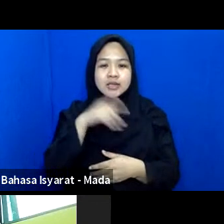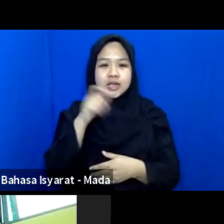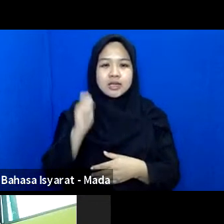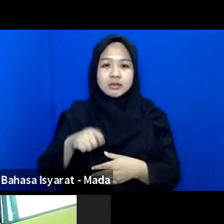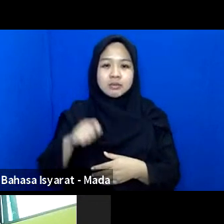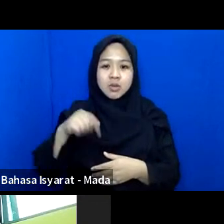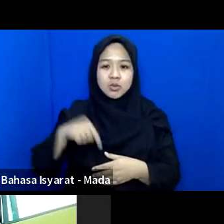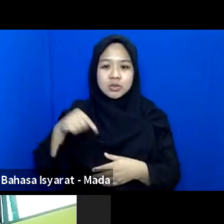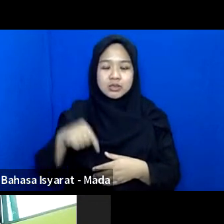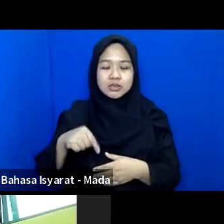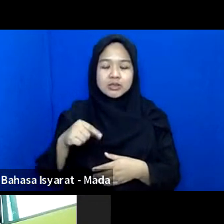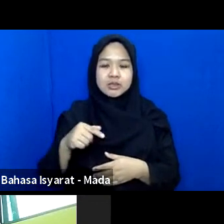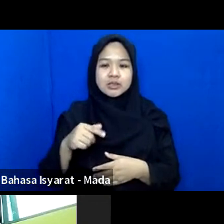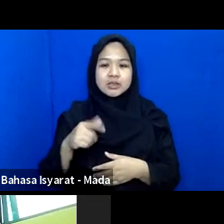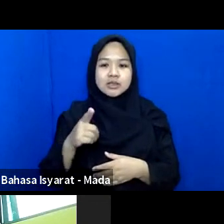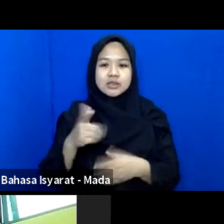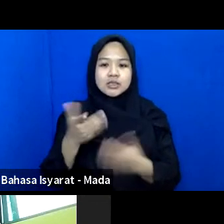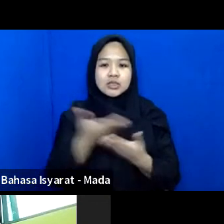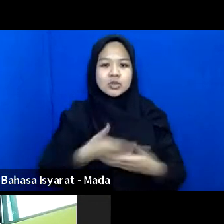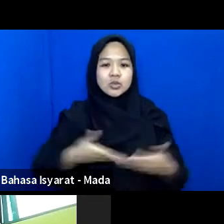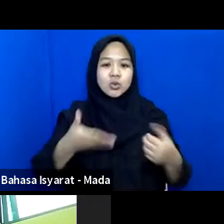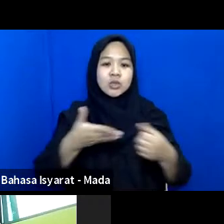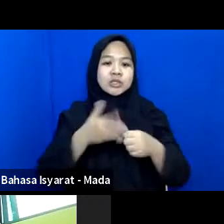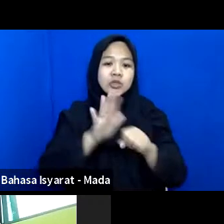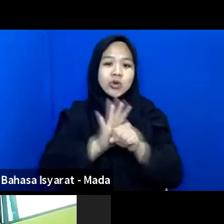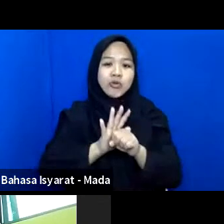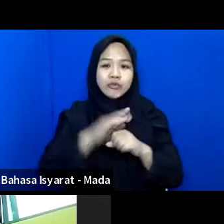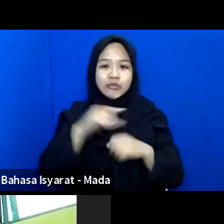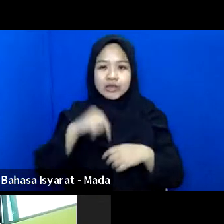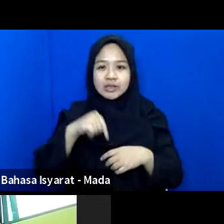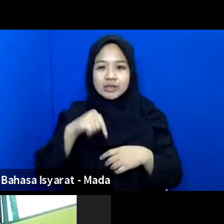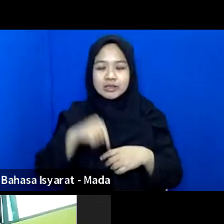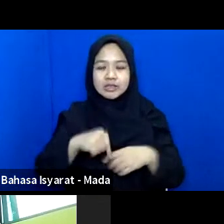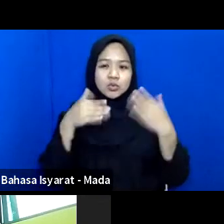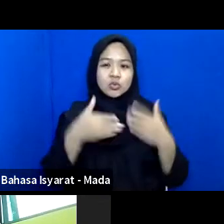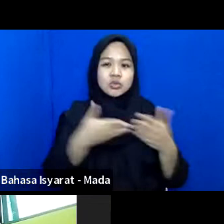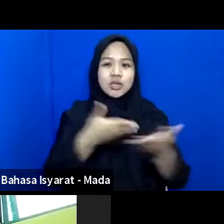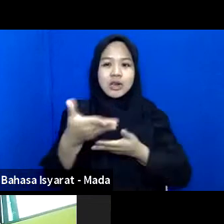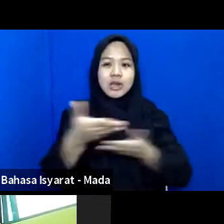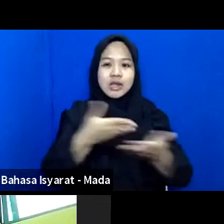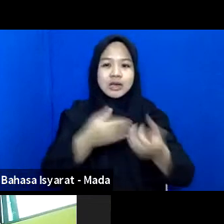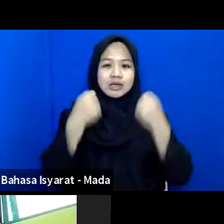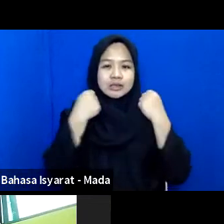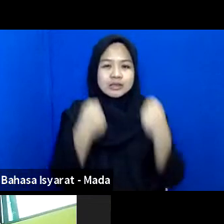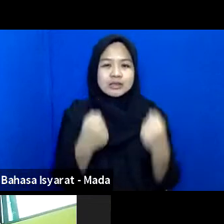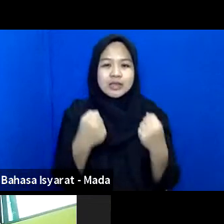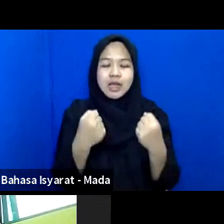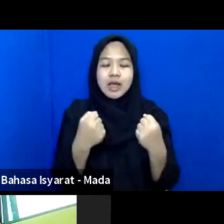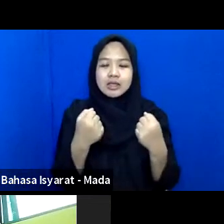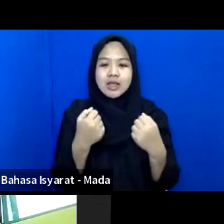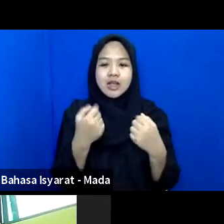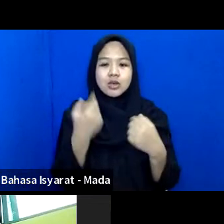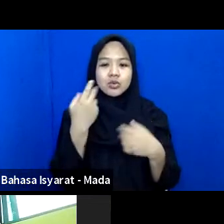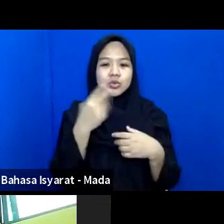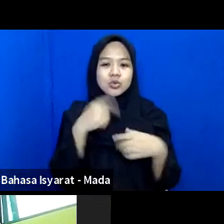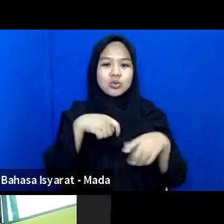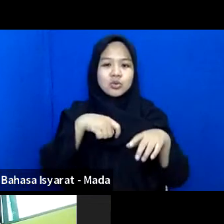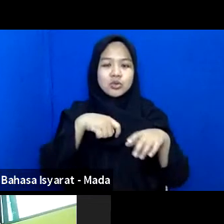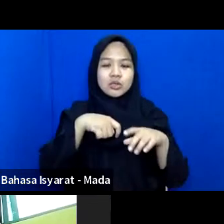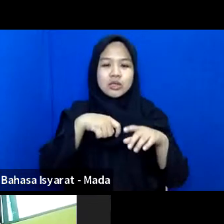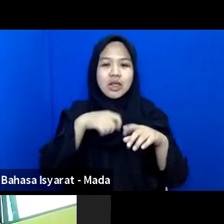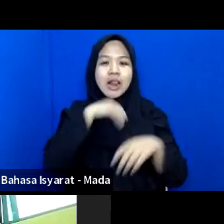Khusususnya Pada Waktu Masa COVID Ini Terutama Layanan Kesehatan Pada Klien Atau